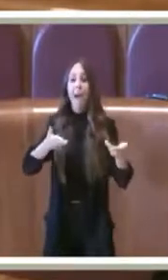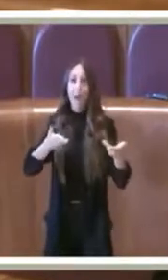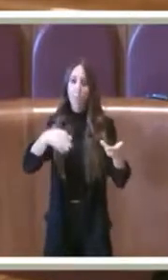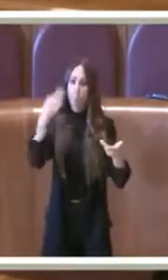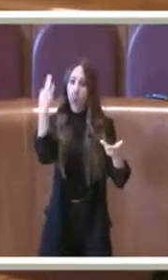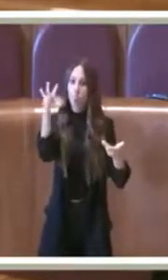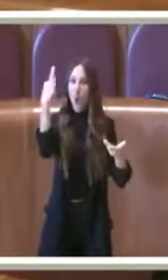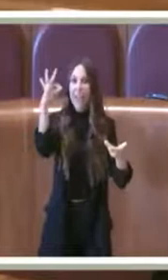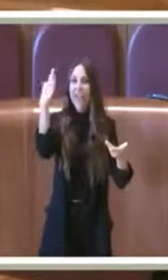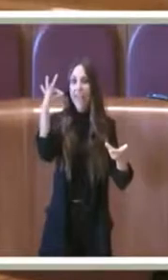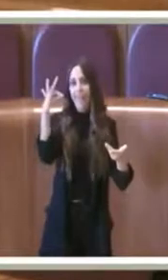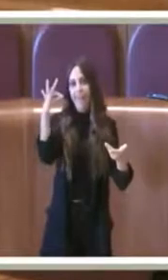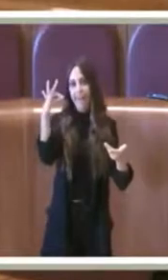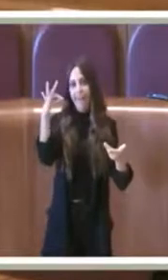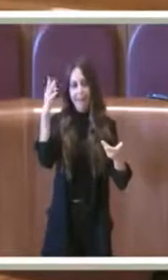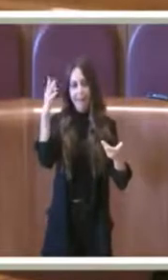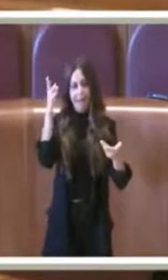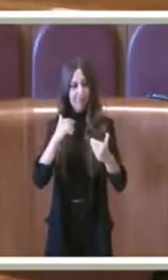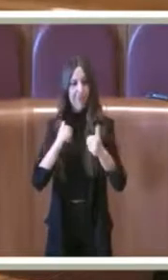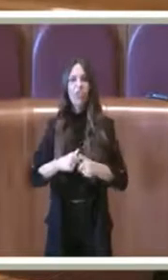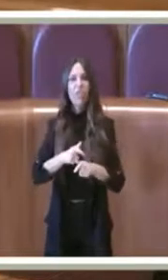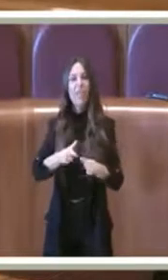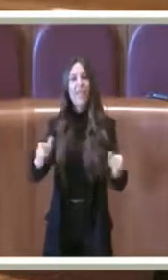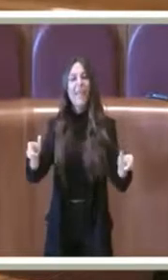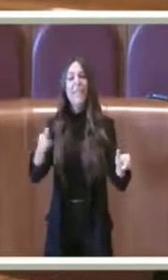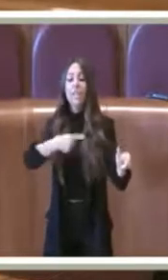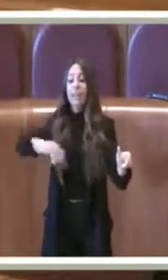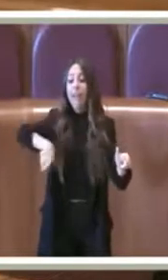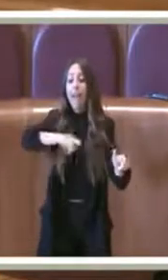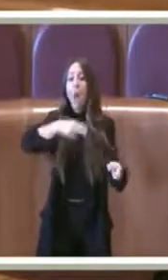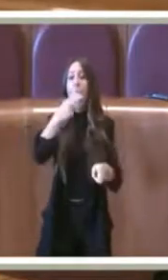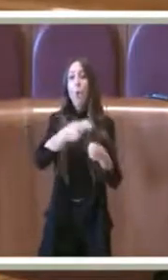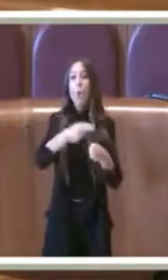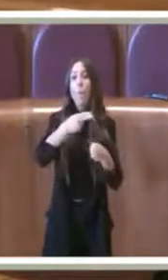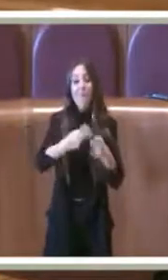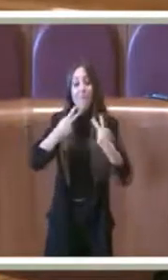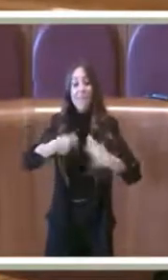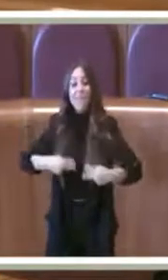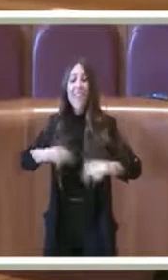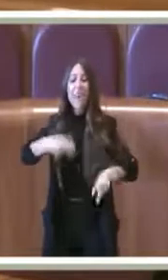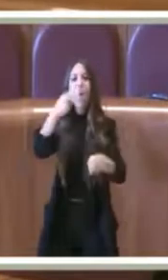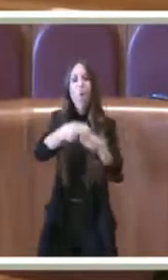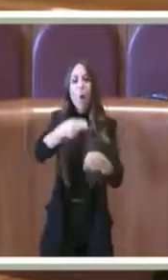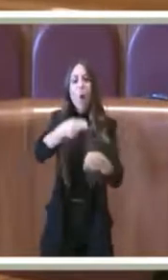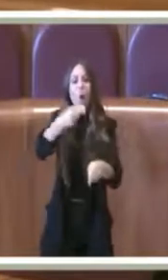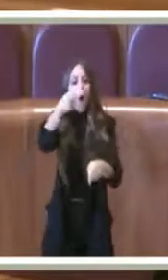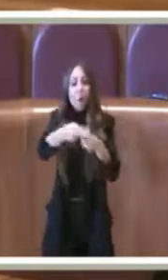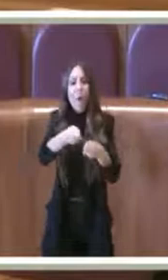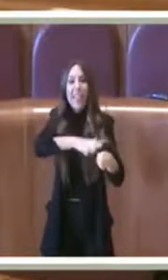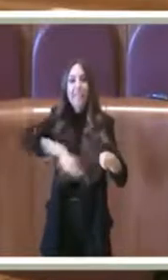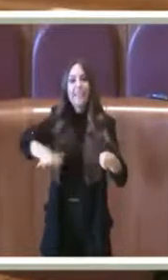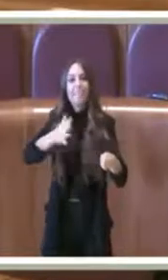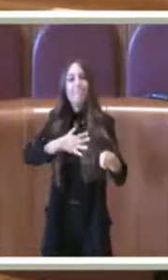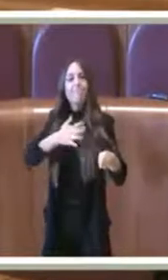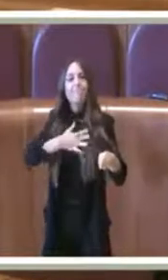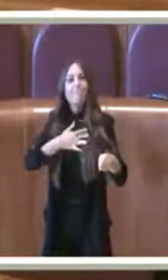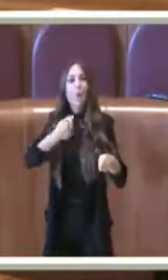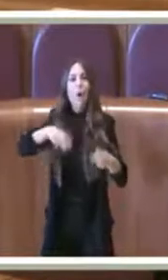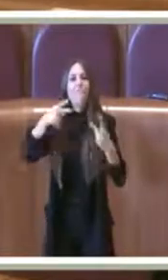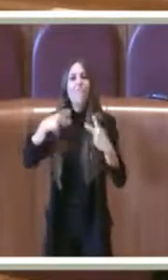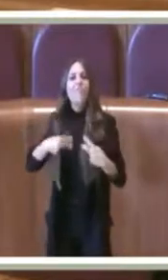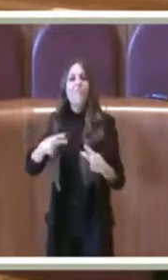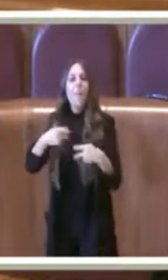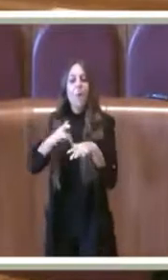romani, qualità del decoro urbano. Noi siamo cittadini di Roma, viviamo a Roma. Roma è il nostro territorio dove respiriamo, dove